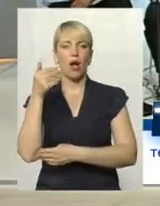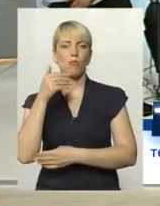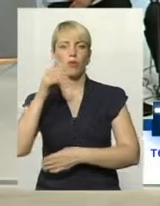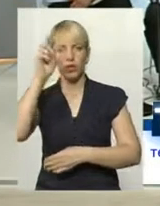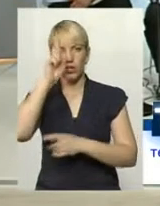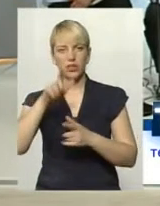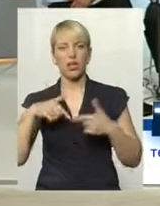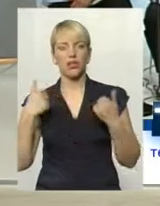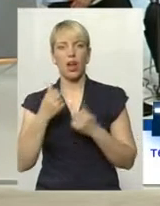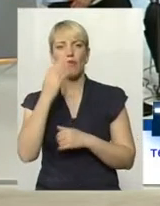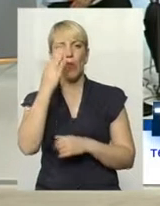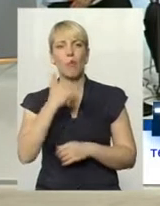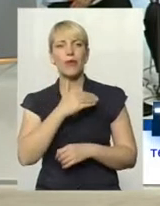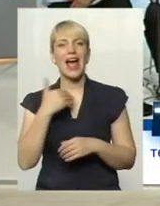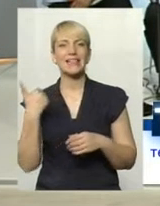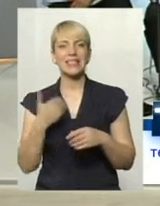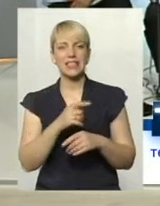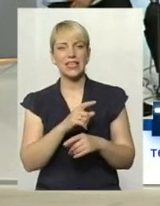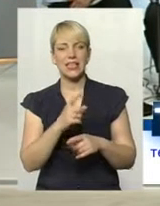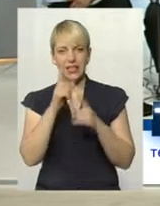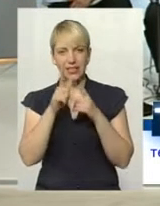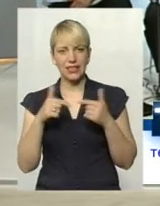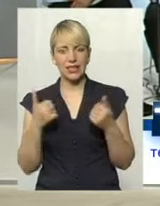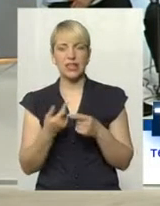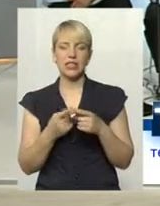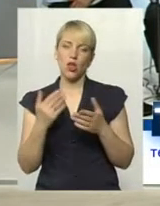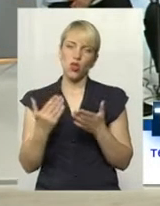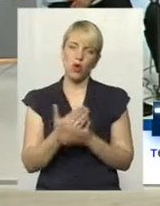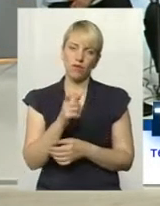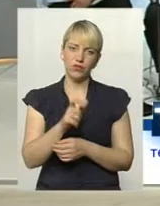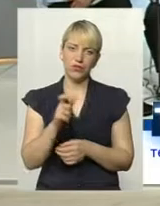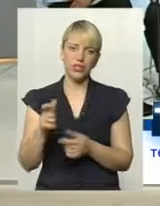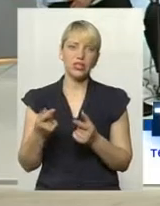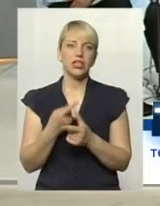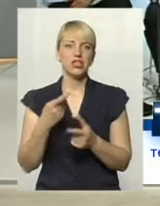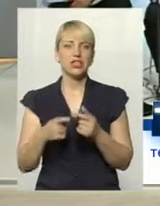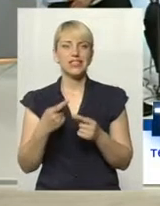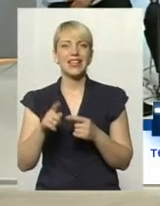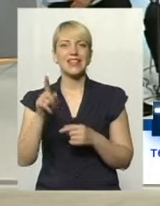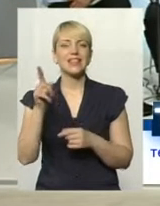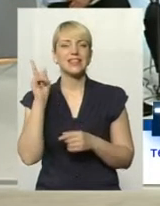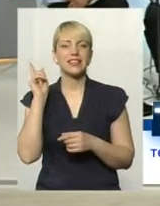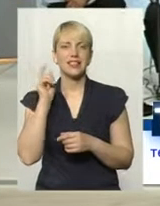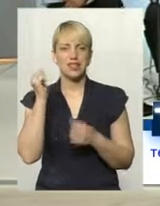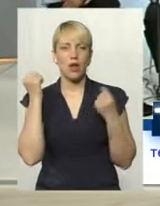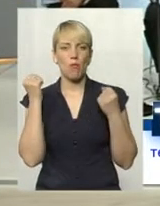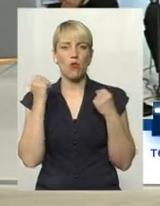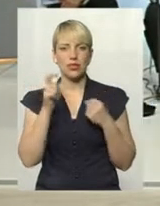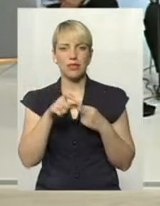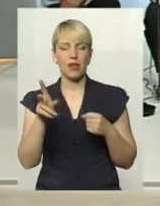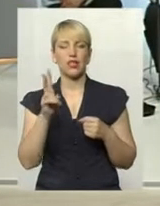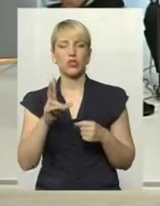держави у Бразилії, це нове покоління олімпійців? Чи це ті спортсмени, які вже